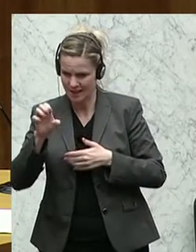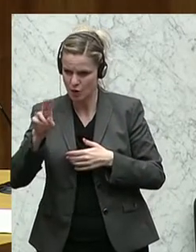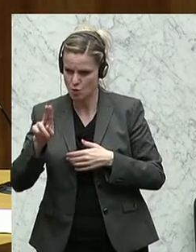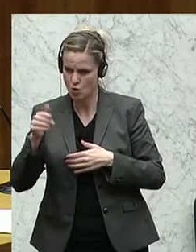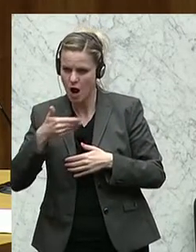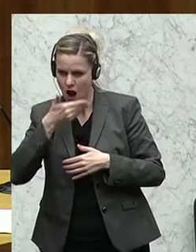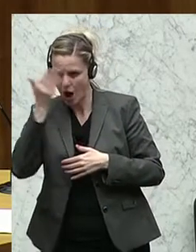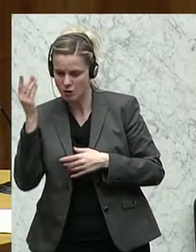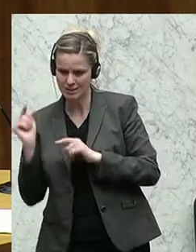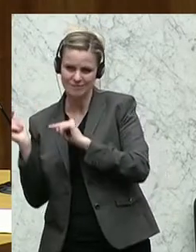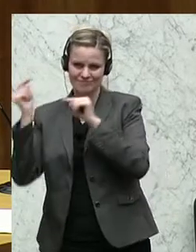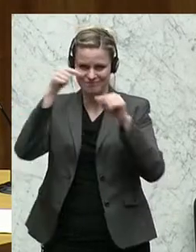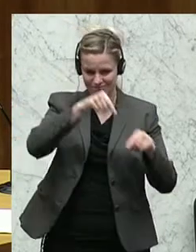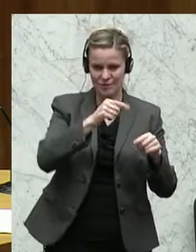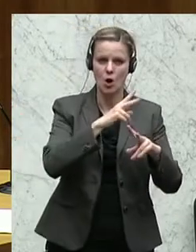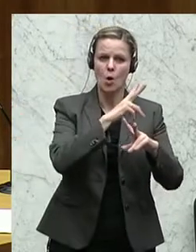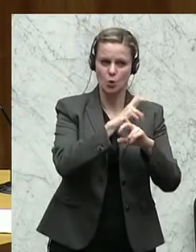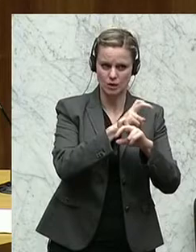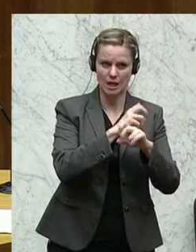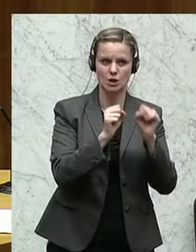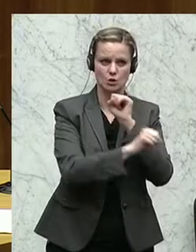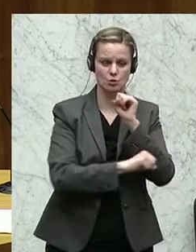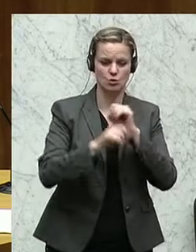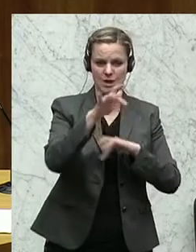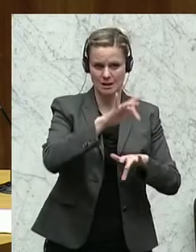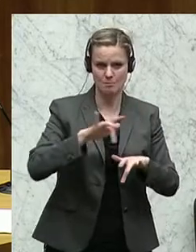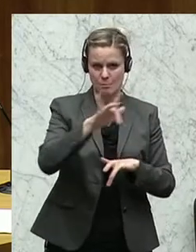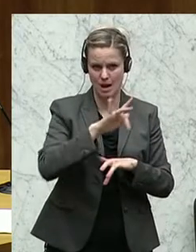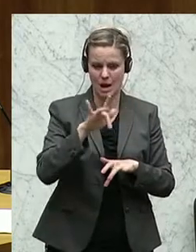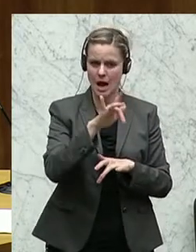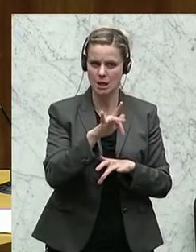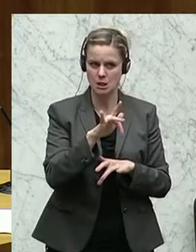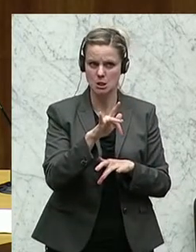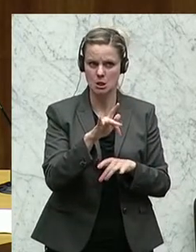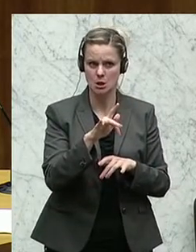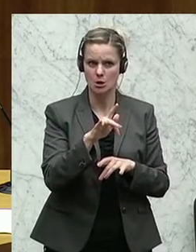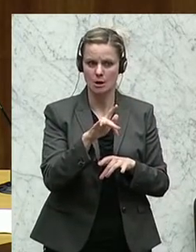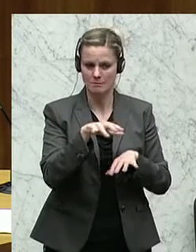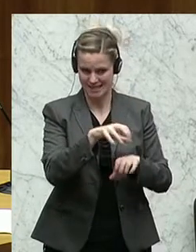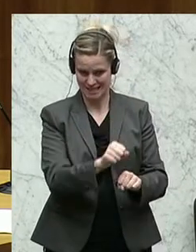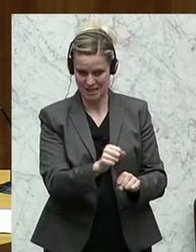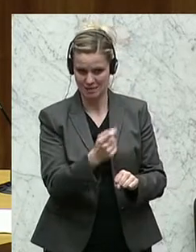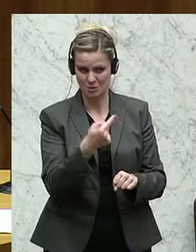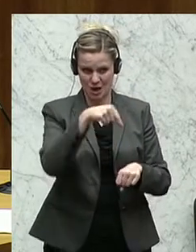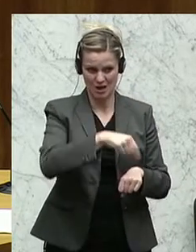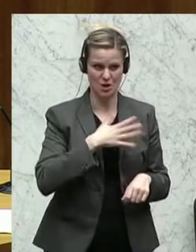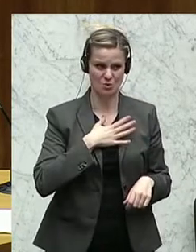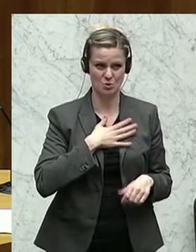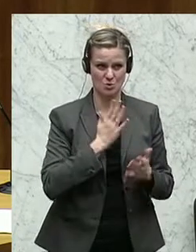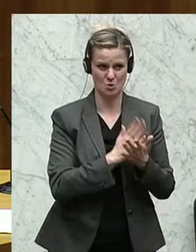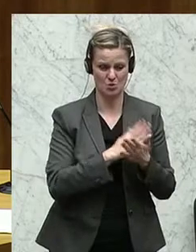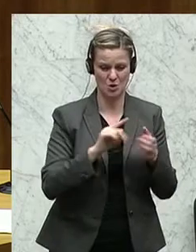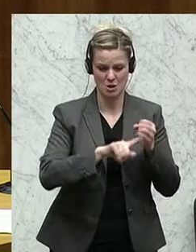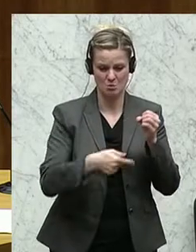österreichische Studienplätze in Anspruch nehmen und dadurch das ohnehin knapp bemessene heimische Wissenschafts-PC